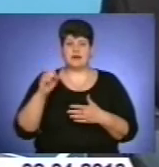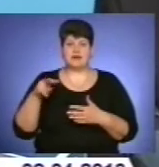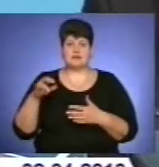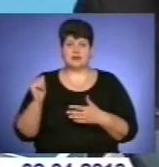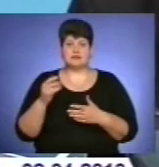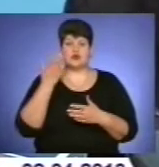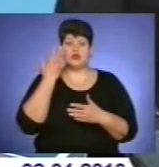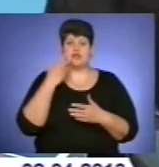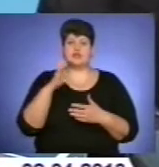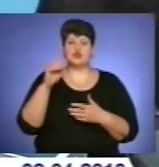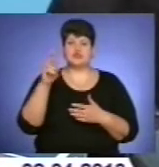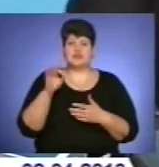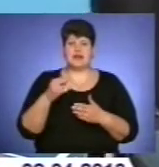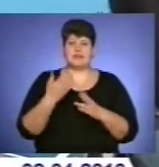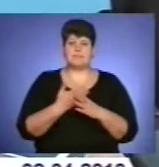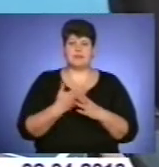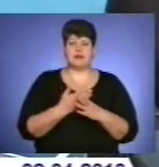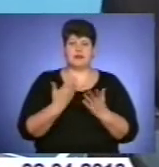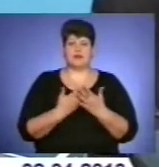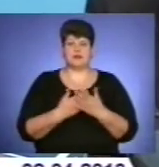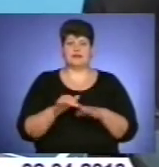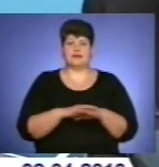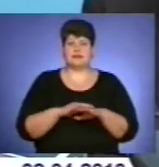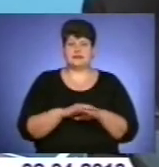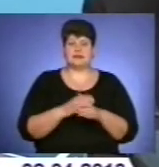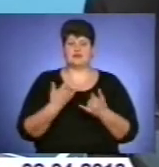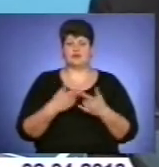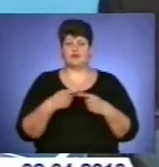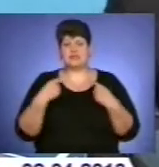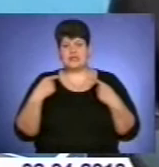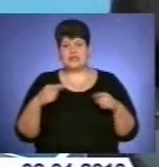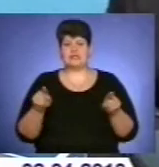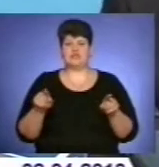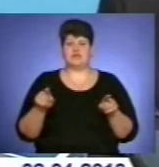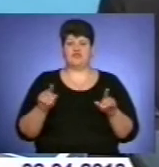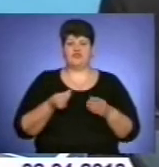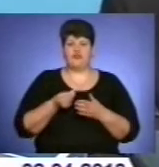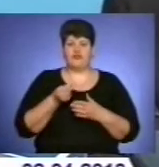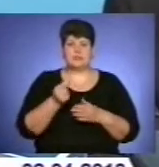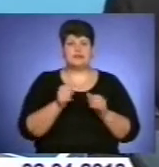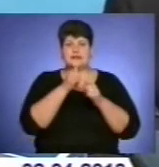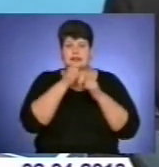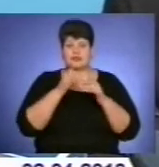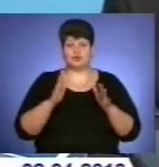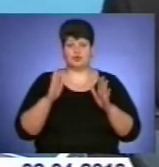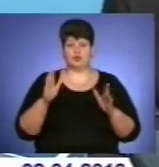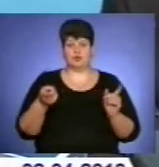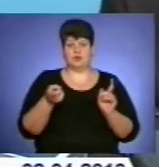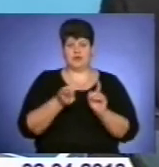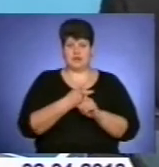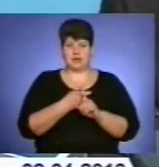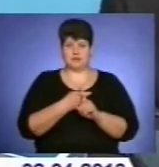соціальні пільги або населенню або інші якісь виплати не можуть бути підкріплені